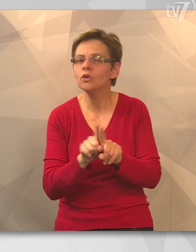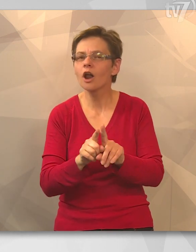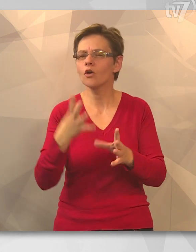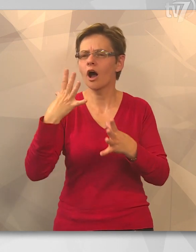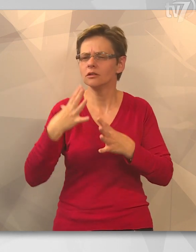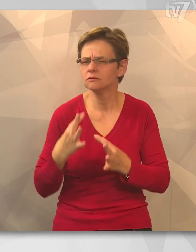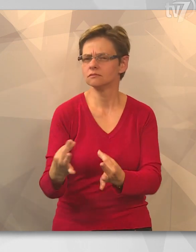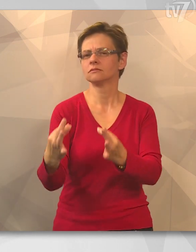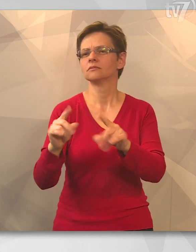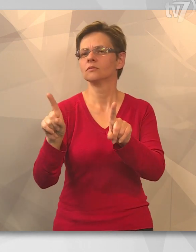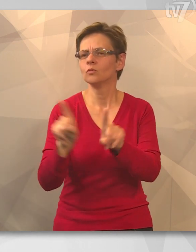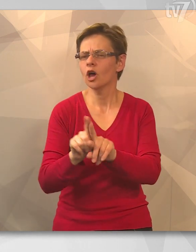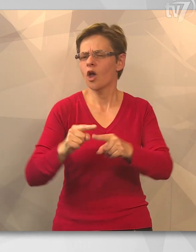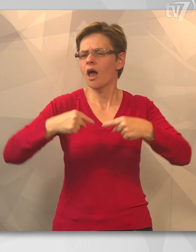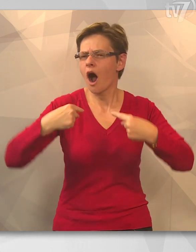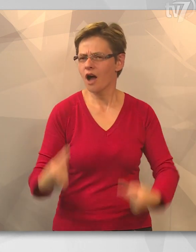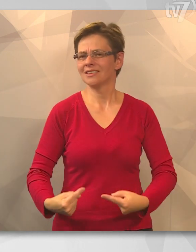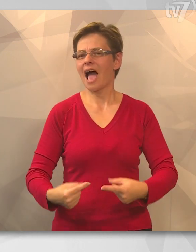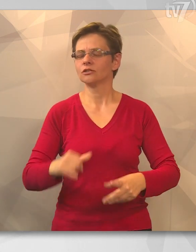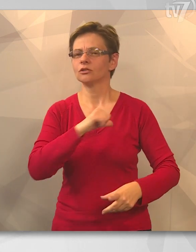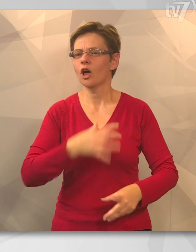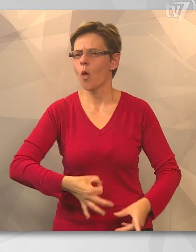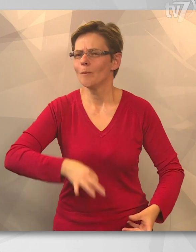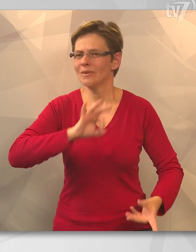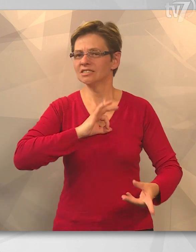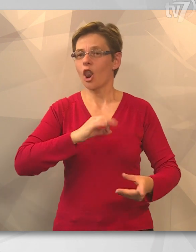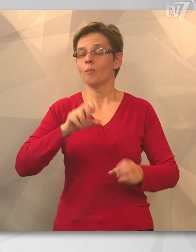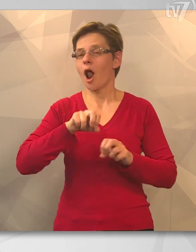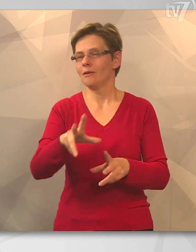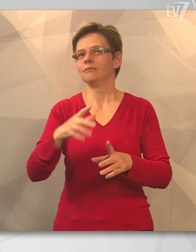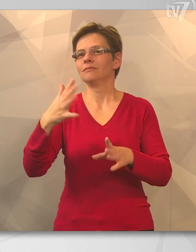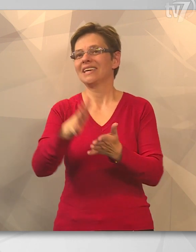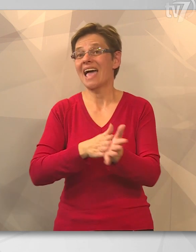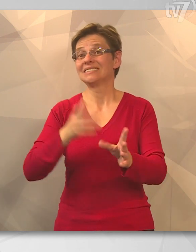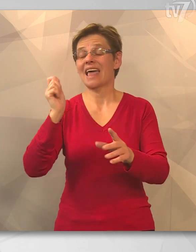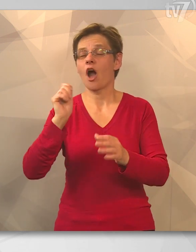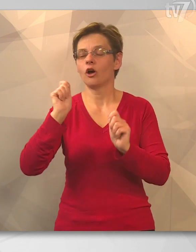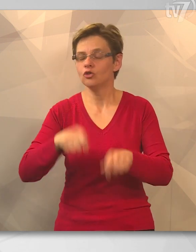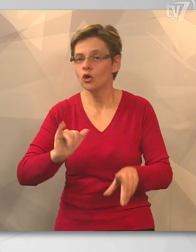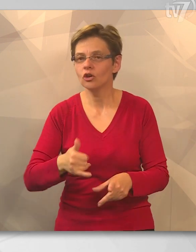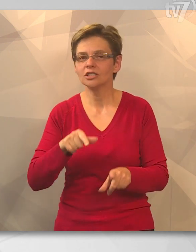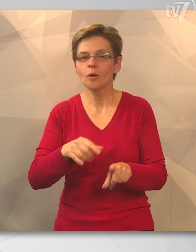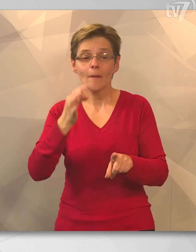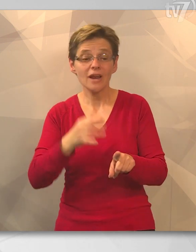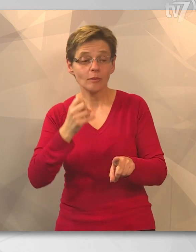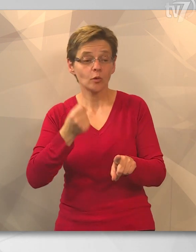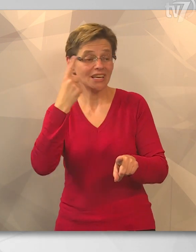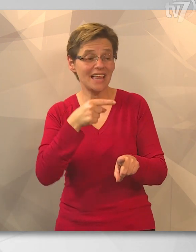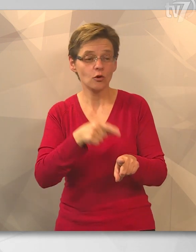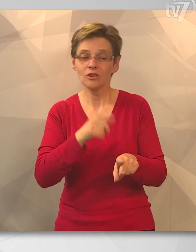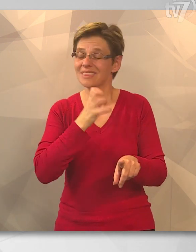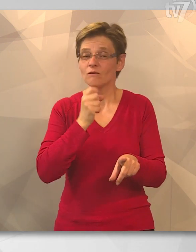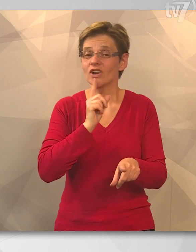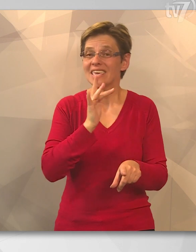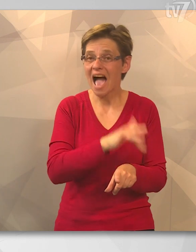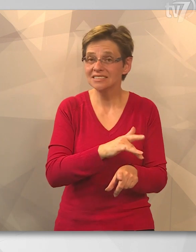ugyanolyan elszántsággal és határozottsággal, önbizalommal menne ki a döntőnek linárnyelkül. És abban a pillanatban, amikor kiderült, hogy